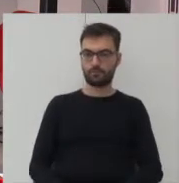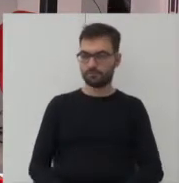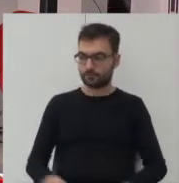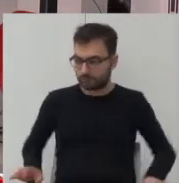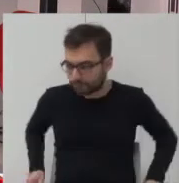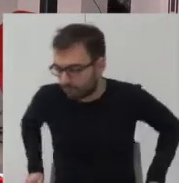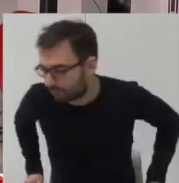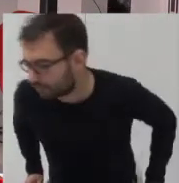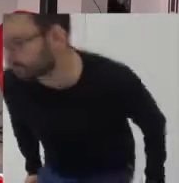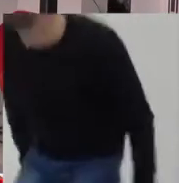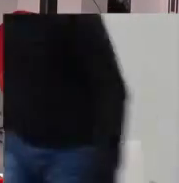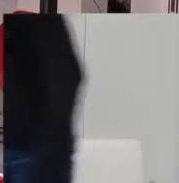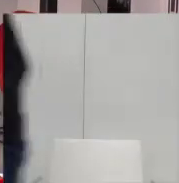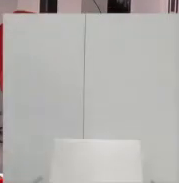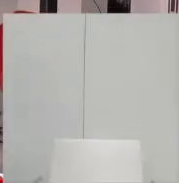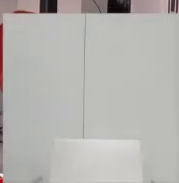Dziękuję. Dziękuję.